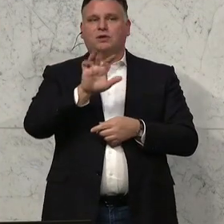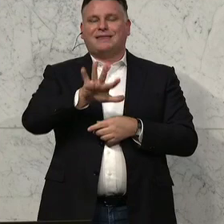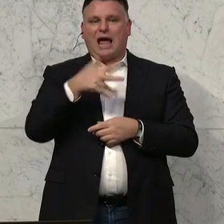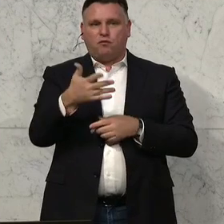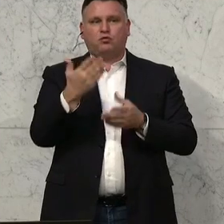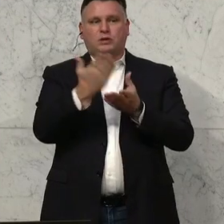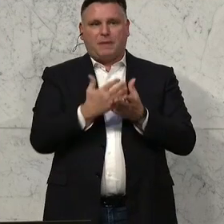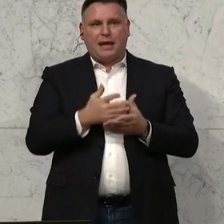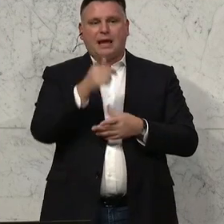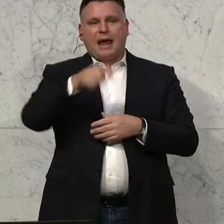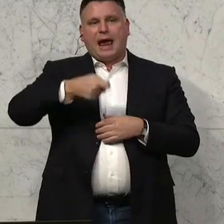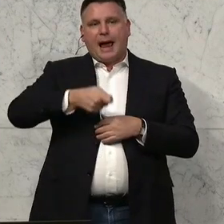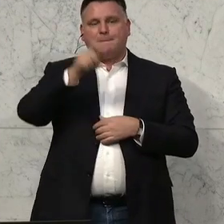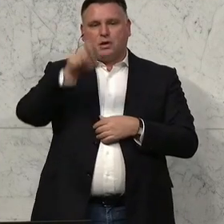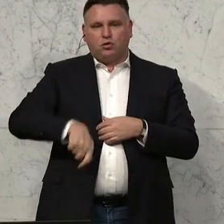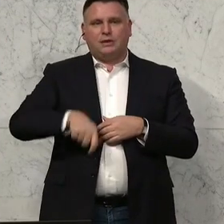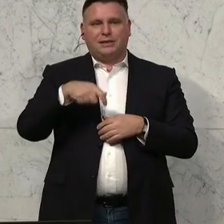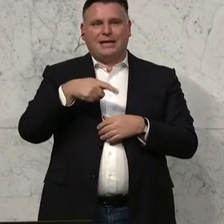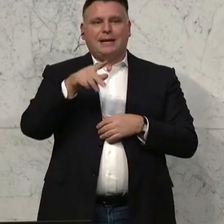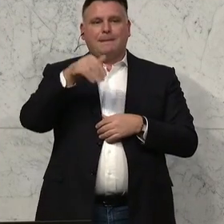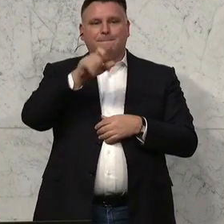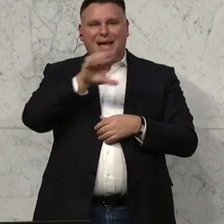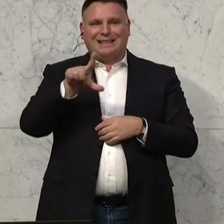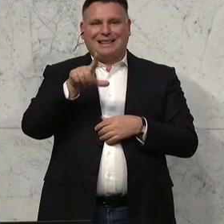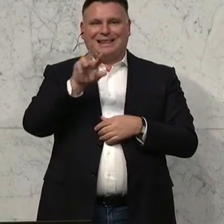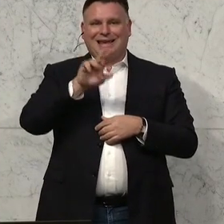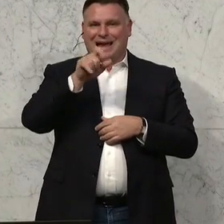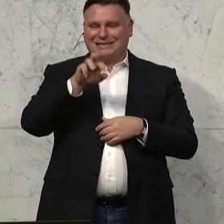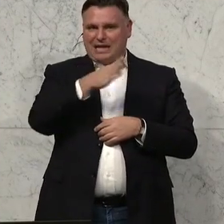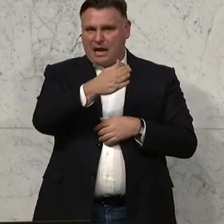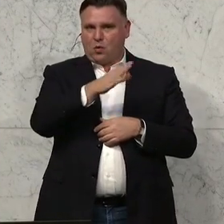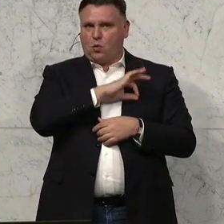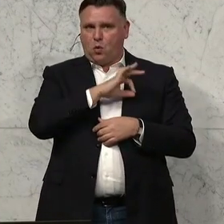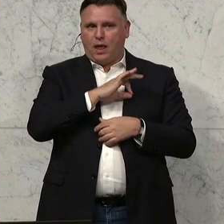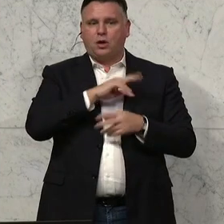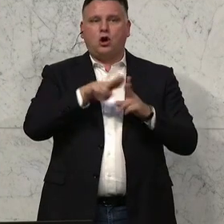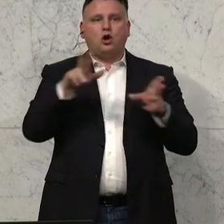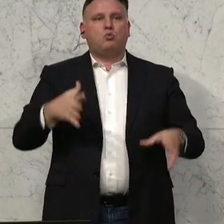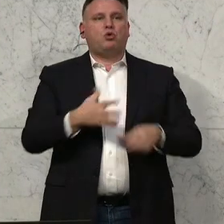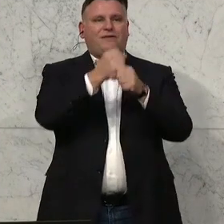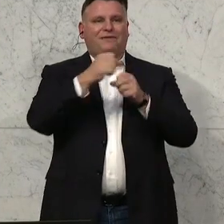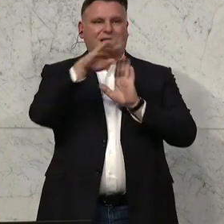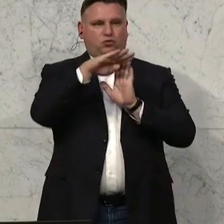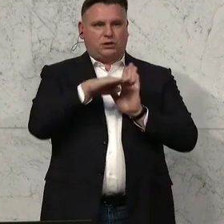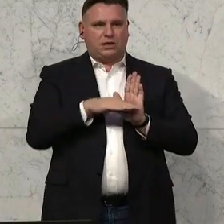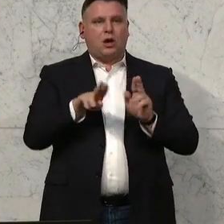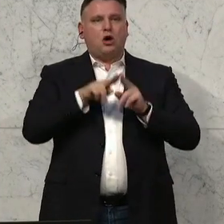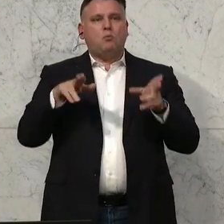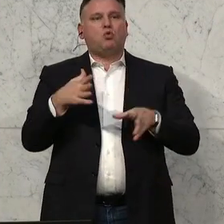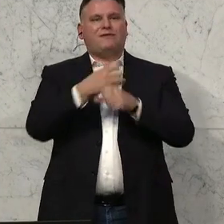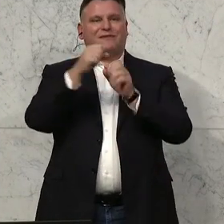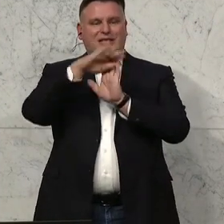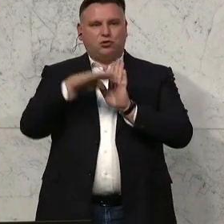Interessensvertretungen werden zu mehr Transparenz verpflichtet. Damit werde ein Paradigmenwechsel eingeleitet,